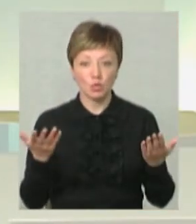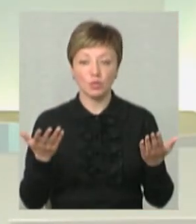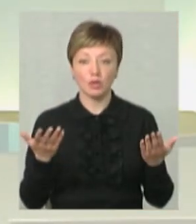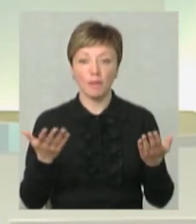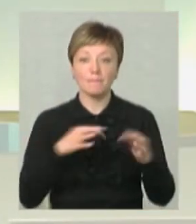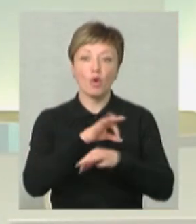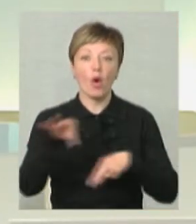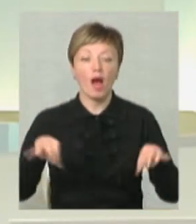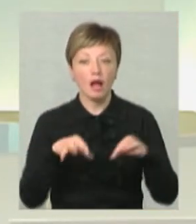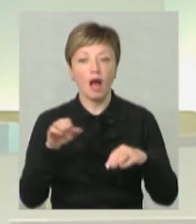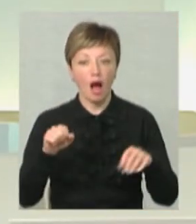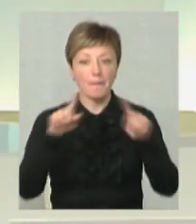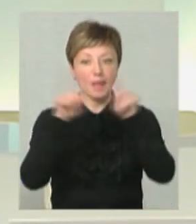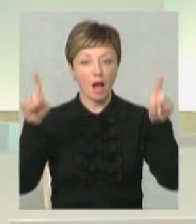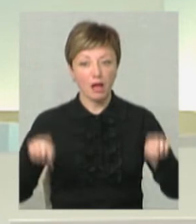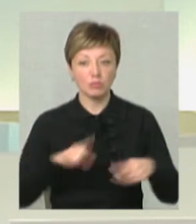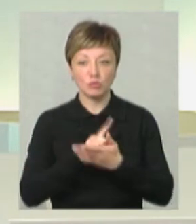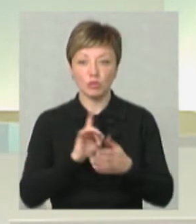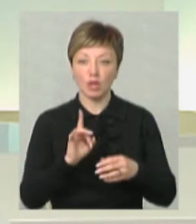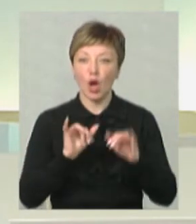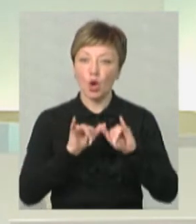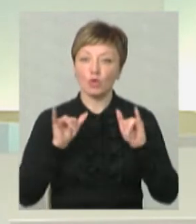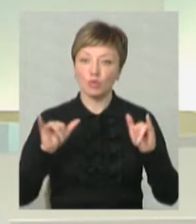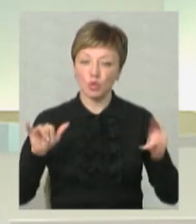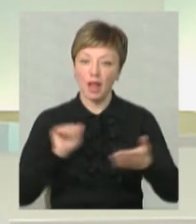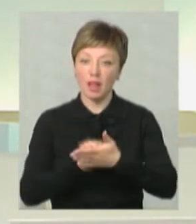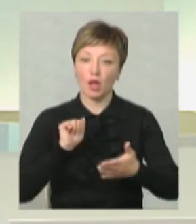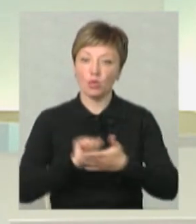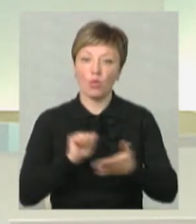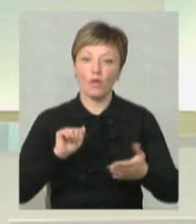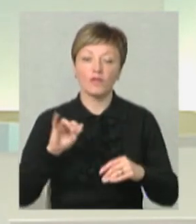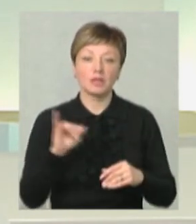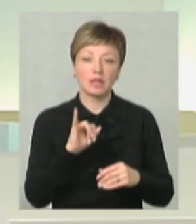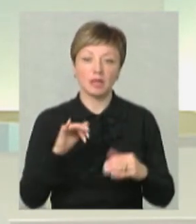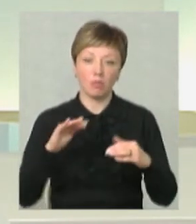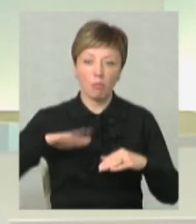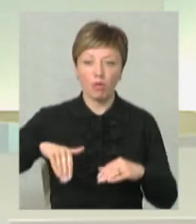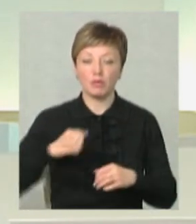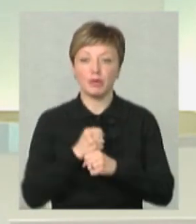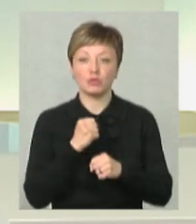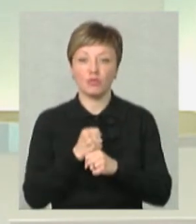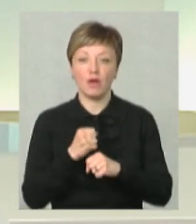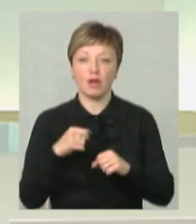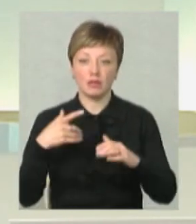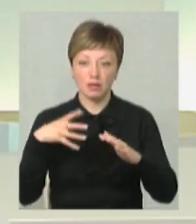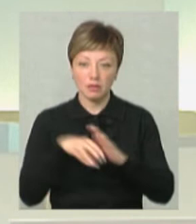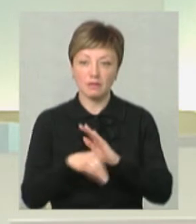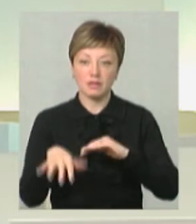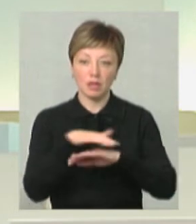проєкт плакату. А плакат мусить бути розмножений, надрукований. І потім вже працювати в середовищі.